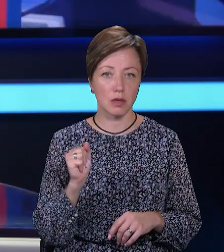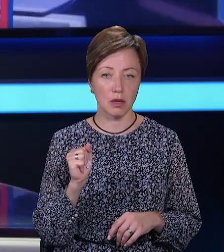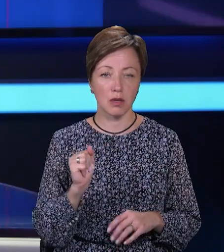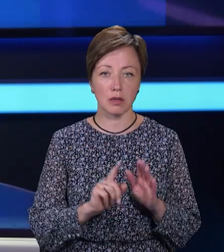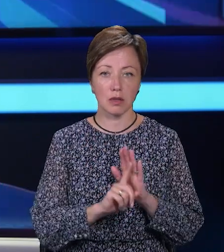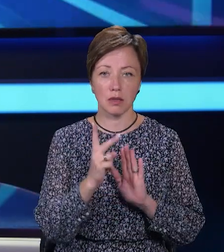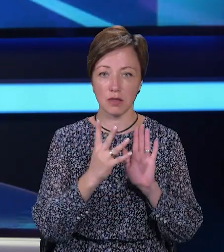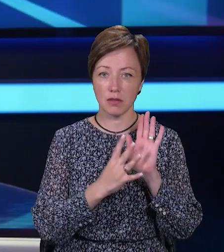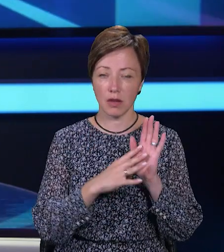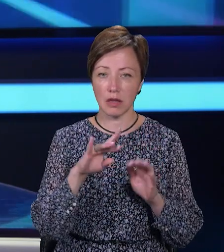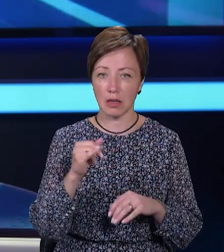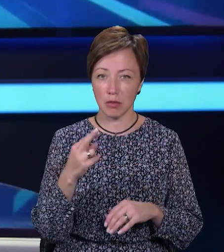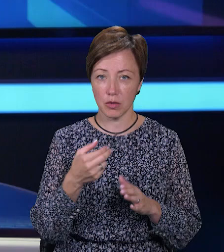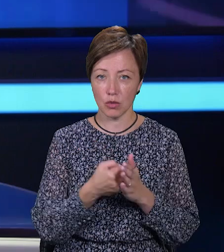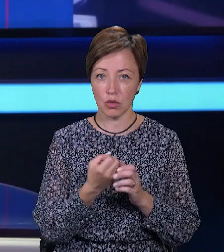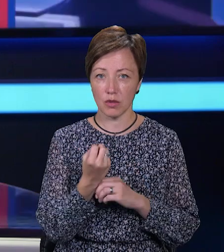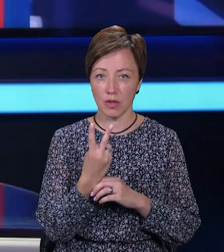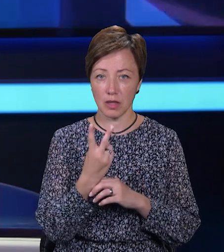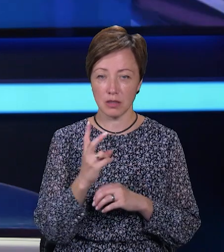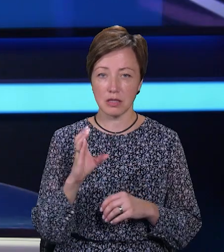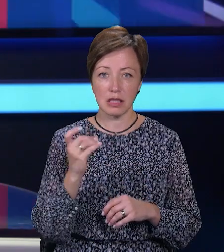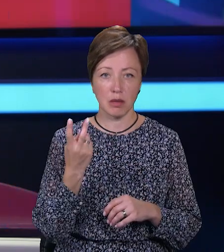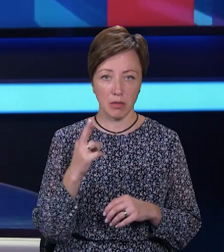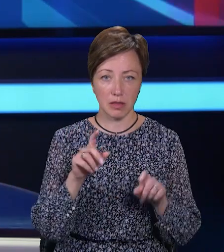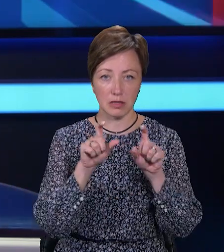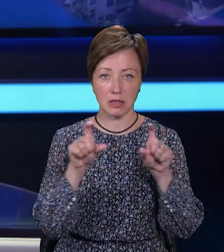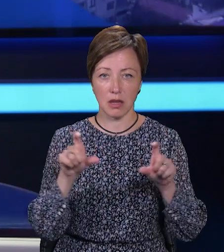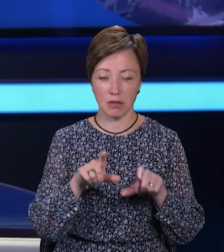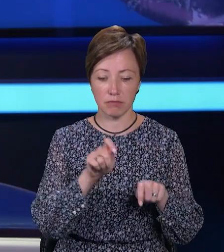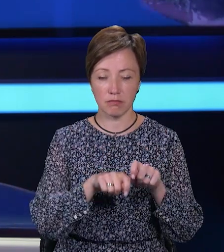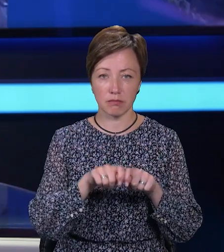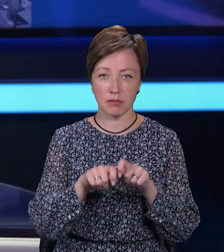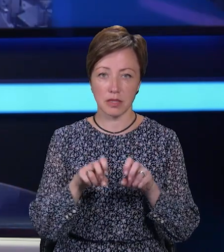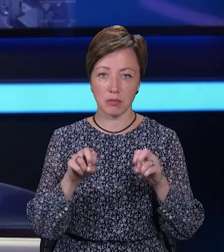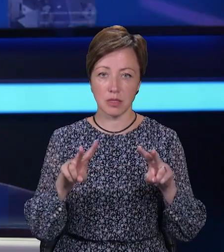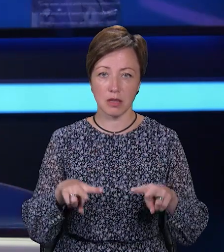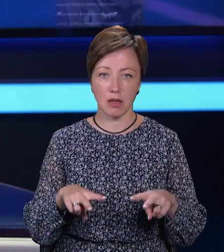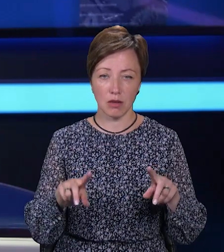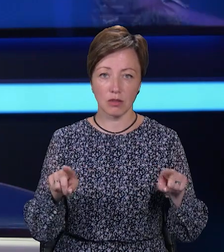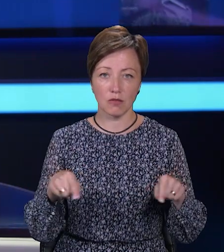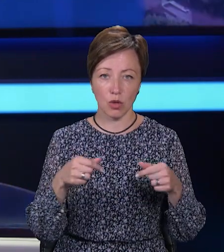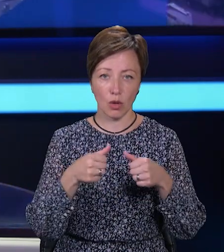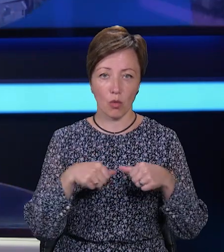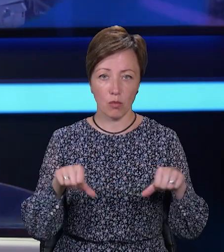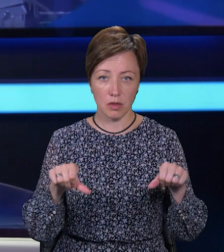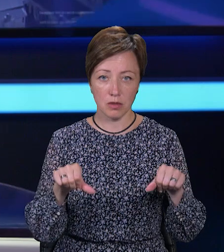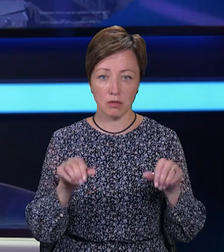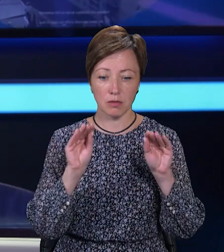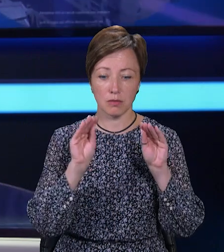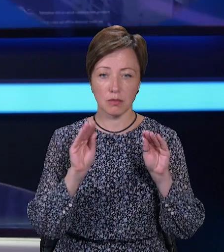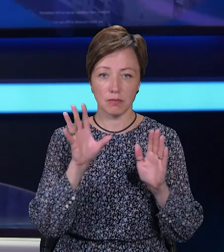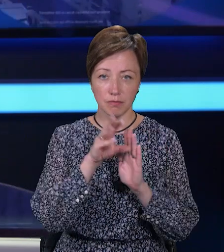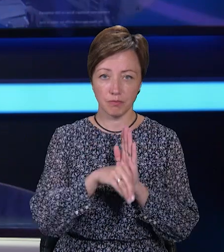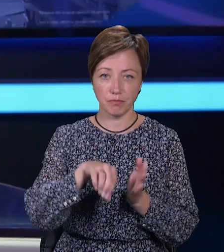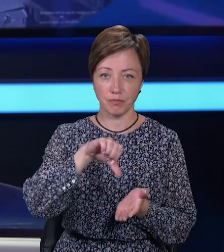З 29 липня до 12 серпня заклади інспектувала спеціально створена комісія. Вона складалась